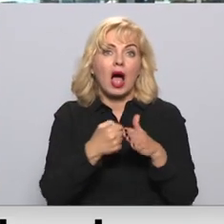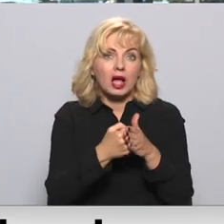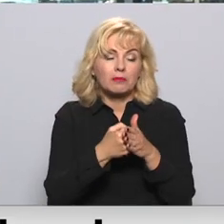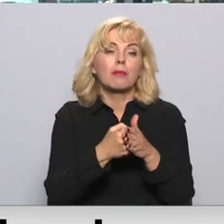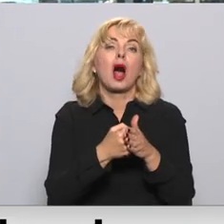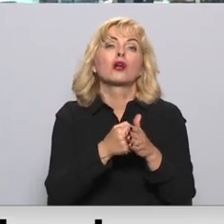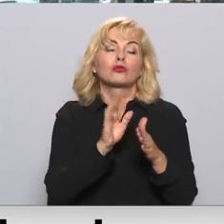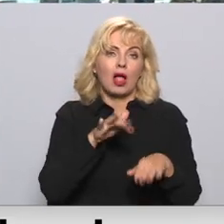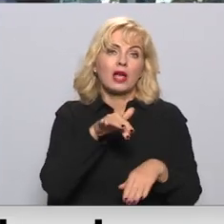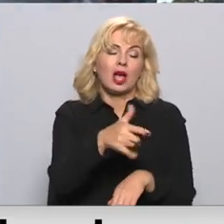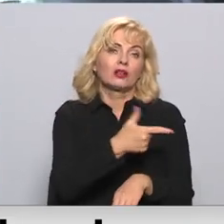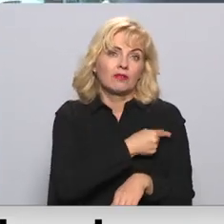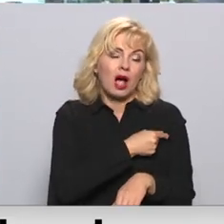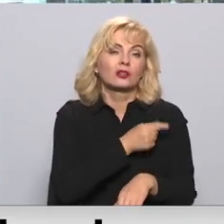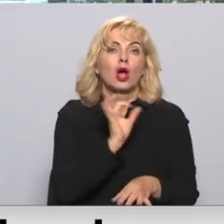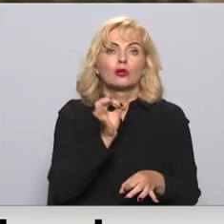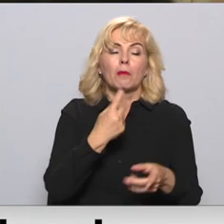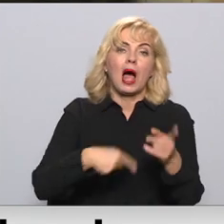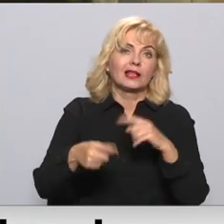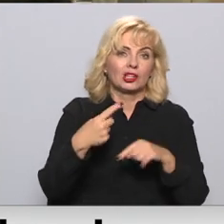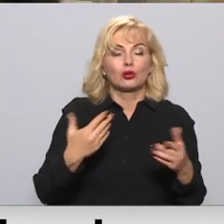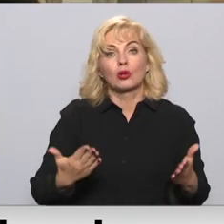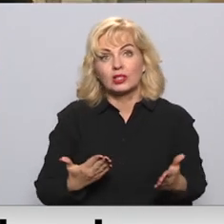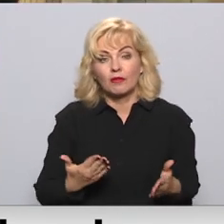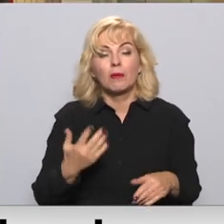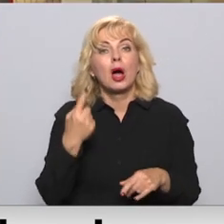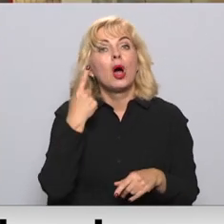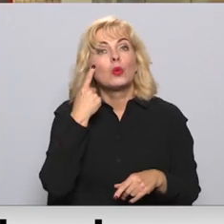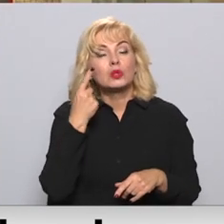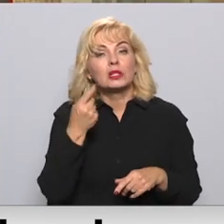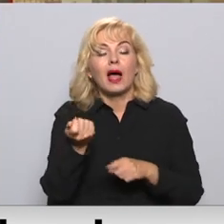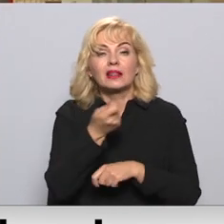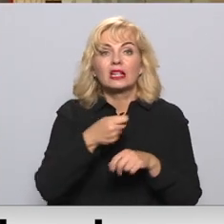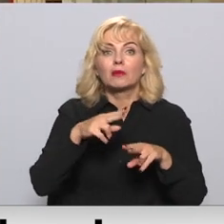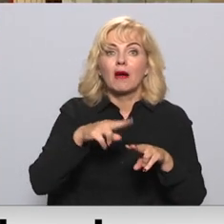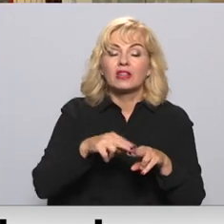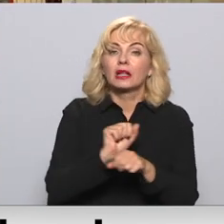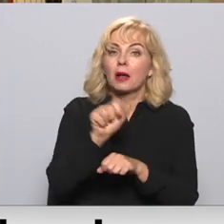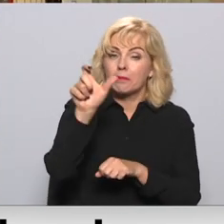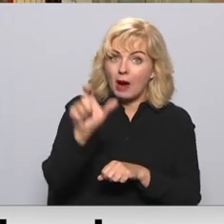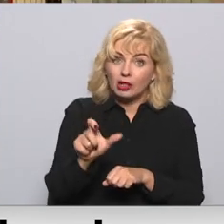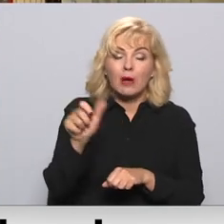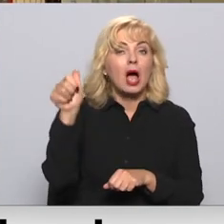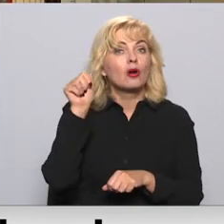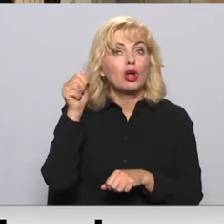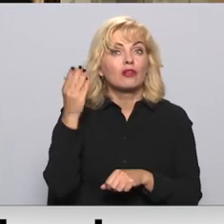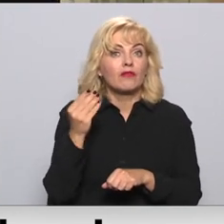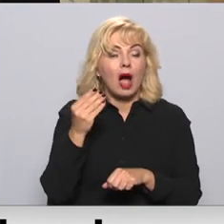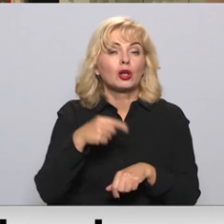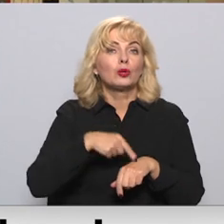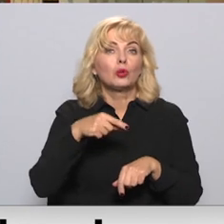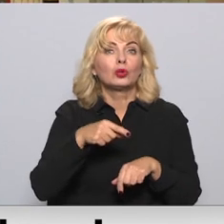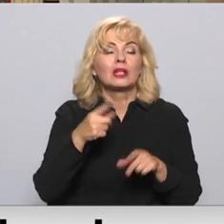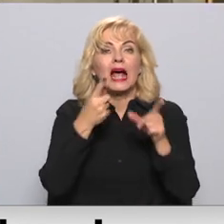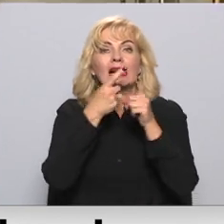vakcināciju, lai varbūt atgrieztos normālās sliedēs. Uzminētās tizniecības vietu pārtvējas teica, ka jau kopš vakardienas jūtoties kā